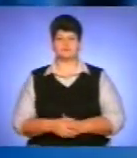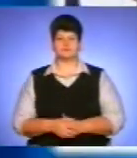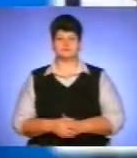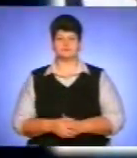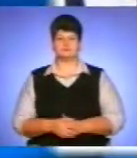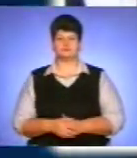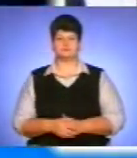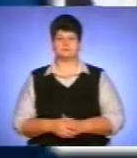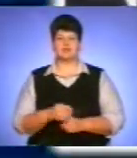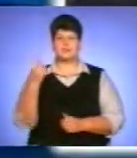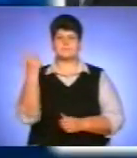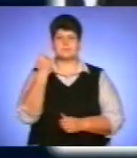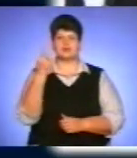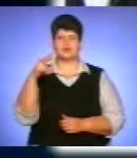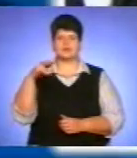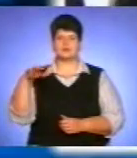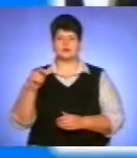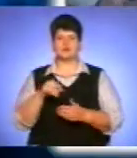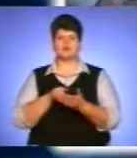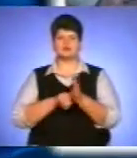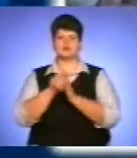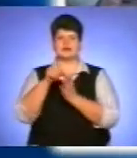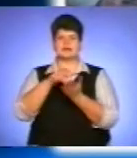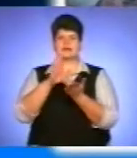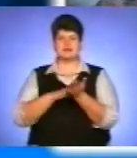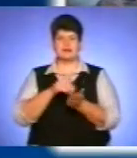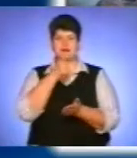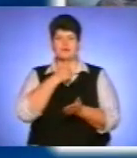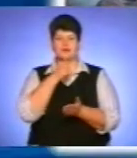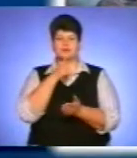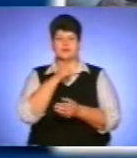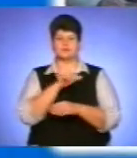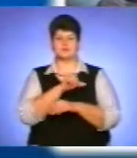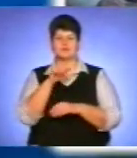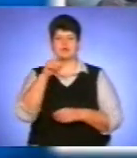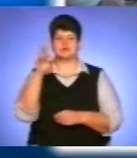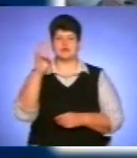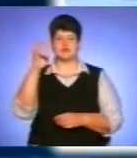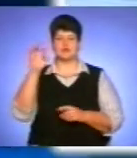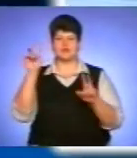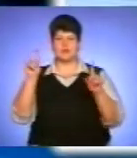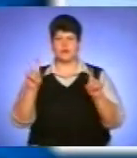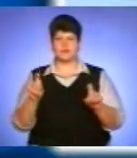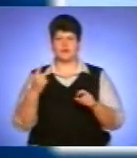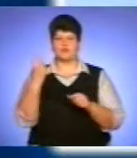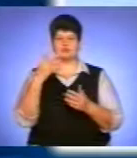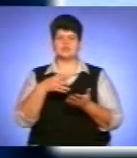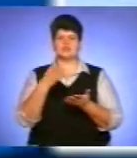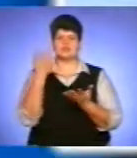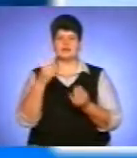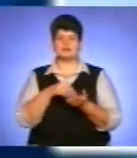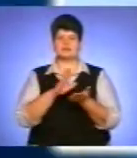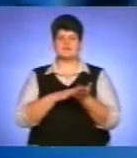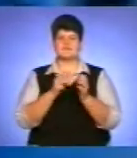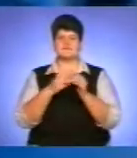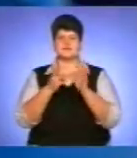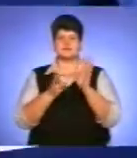1 листопада розпочалася реєстрація на пробне зовнішнє незалежне оцінювання. У перший день зареєструвалося 18 11-ти